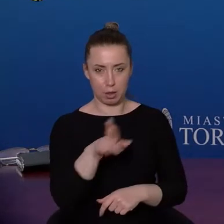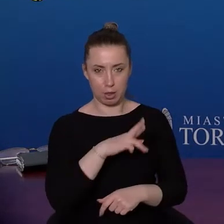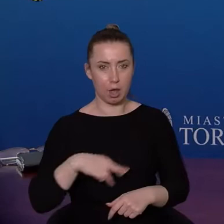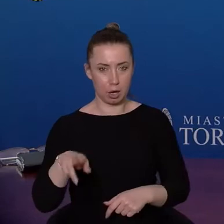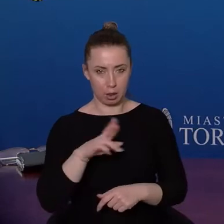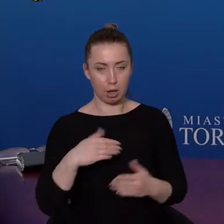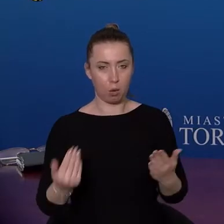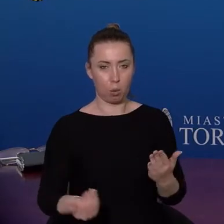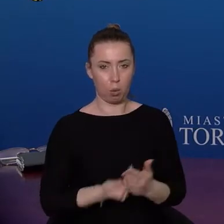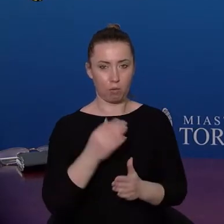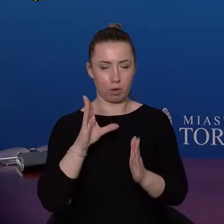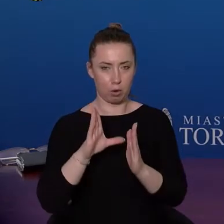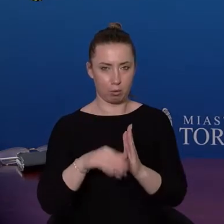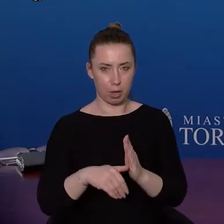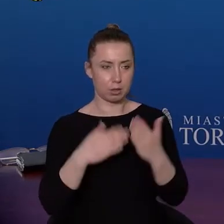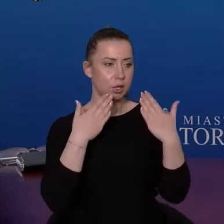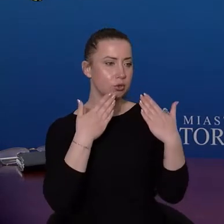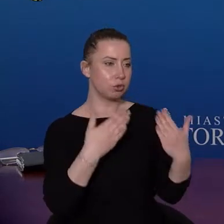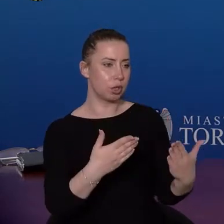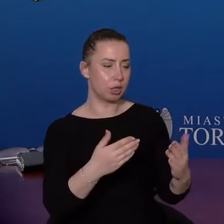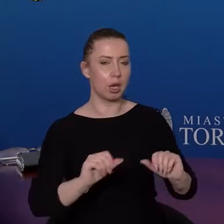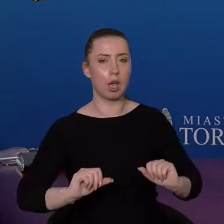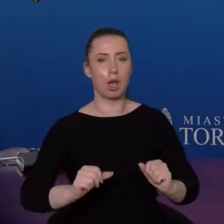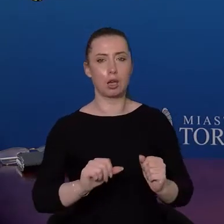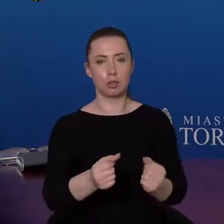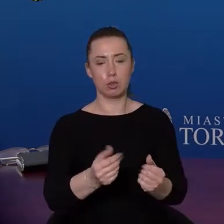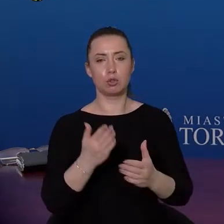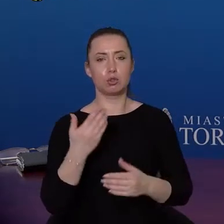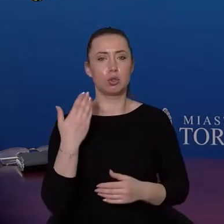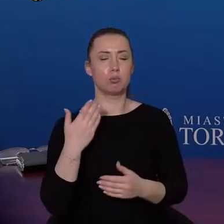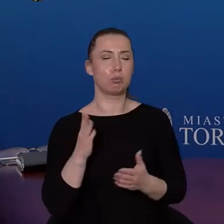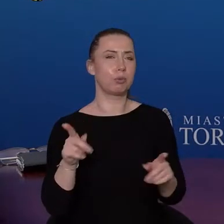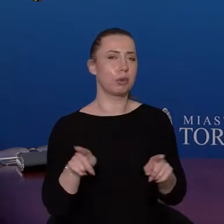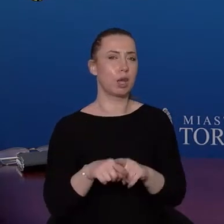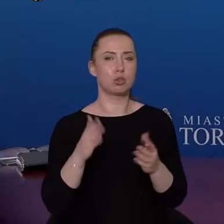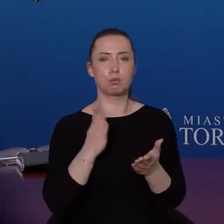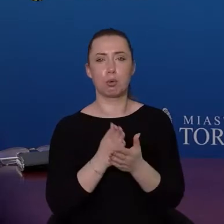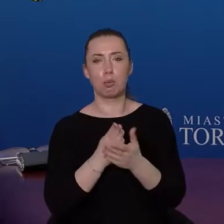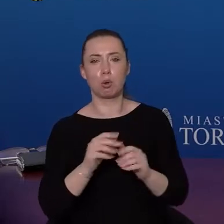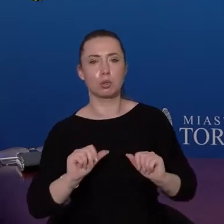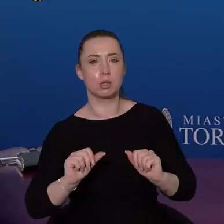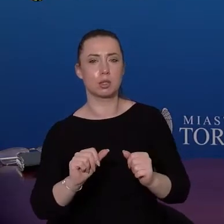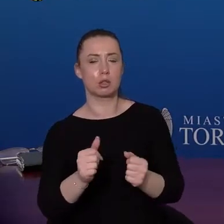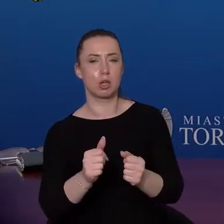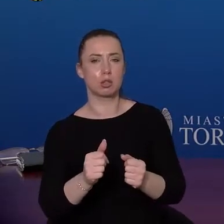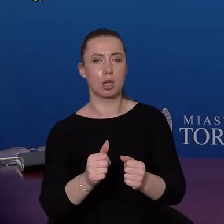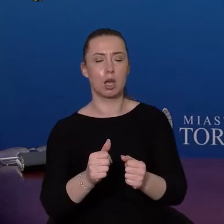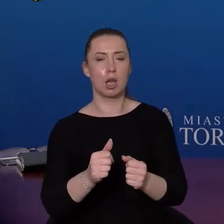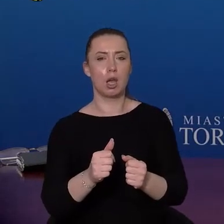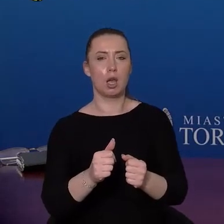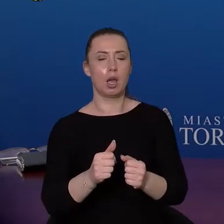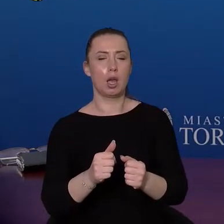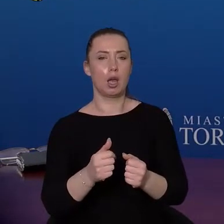nowomiejskim Torunia. Dzięki aktywności, pomocy i zaangażowaniu Związku Harcerstwa